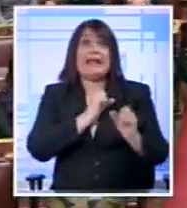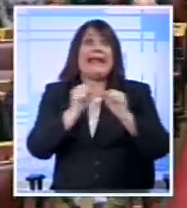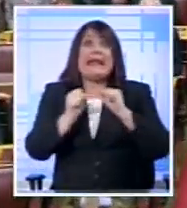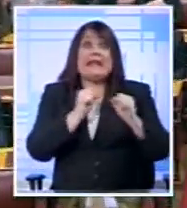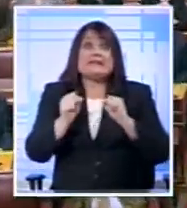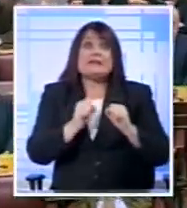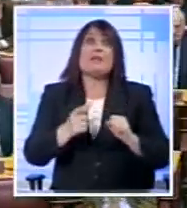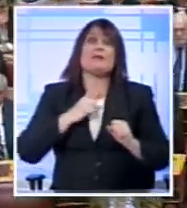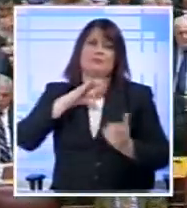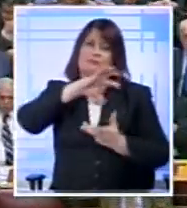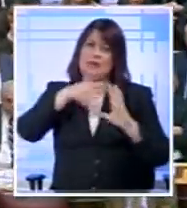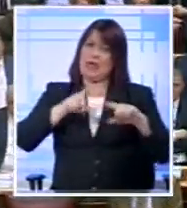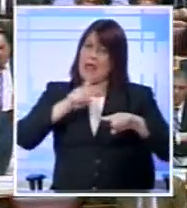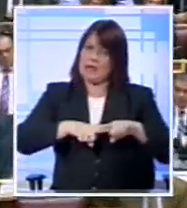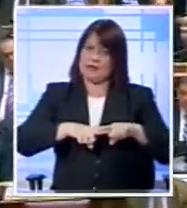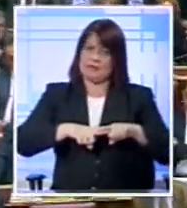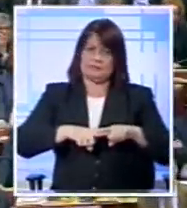Παγκόσμια αλλά και ελληνική